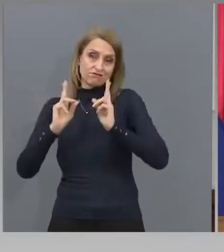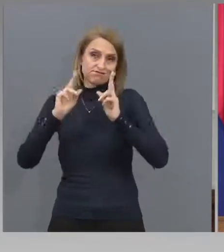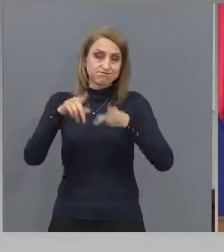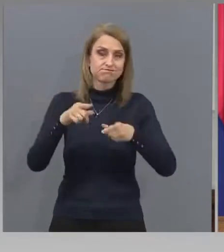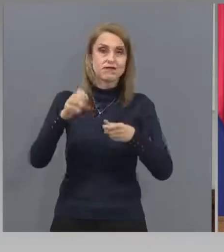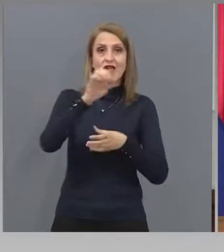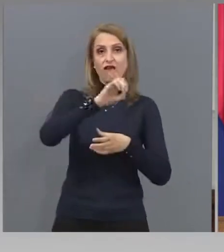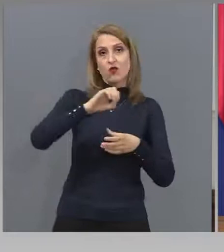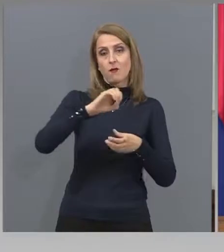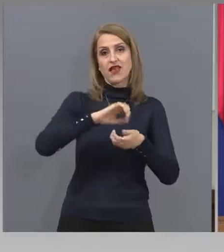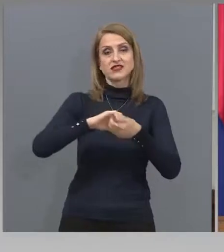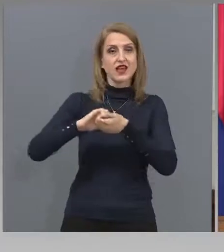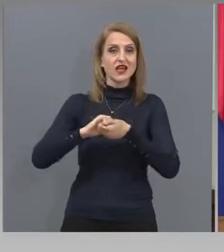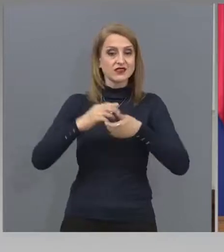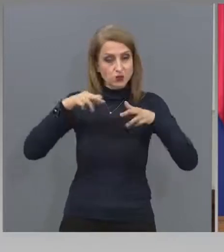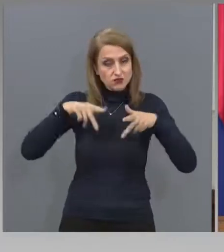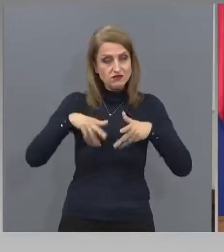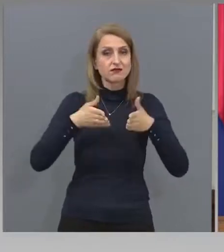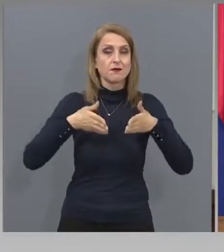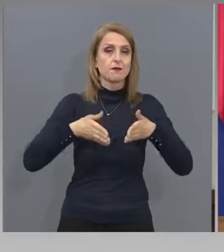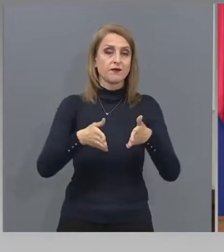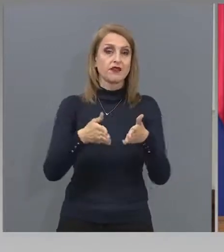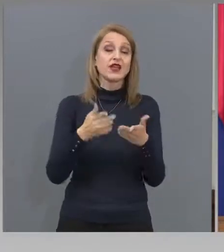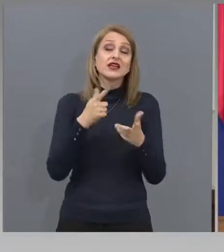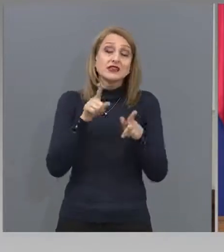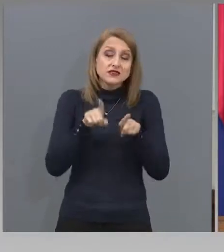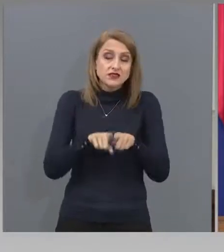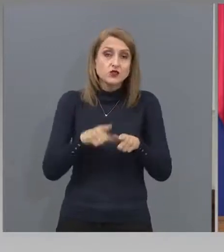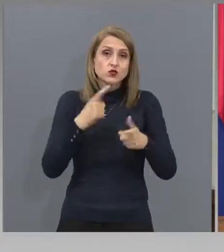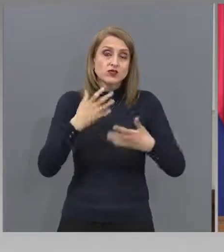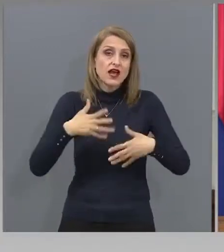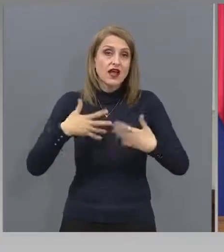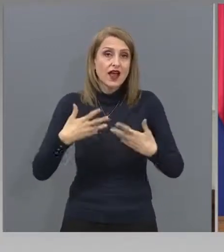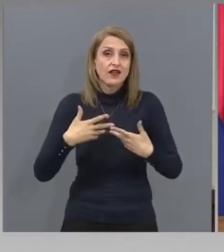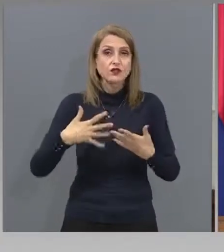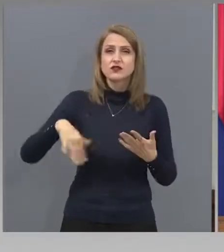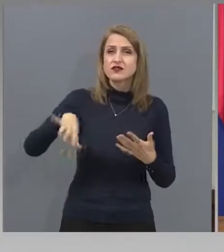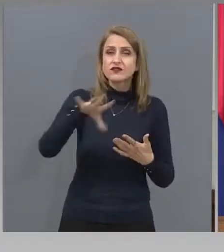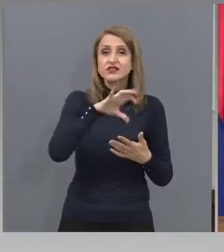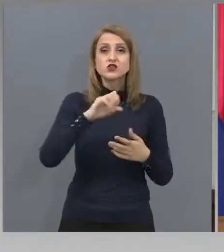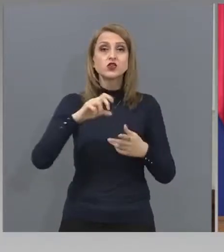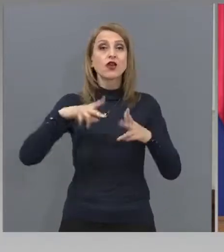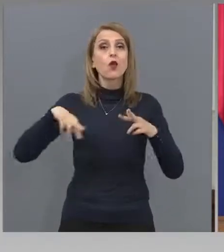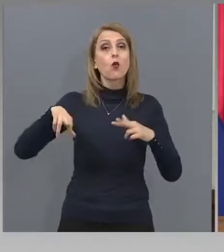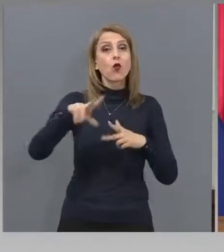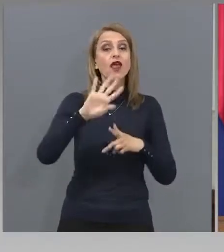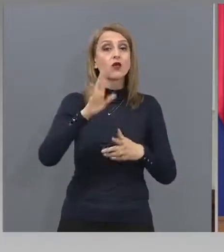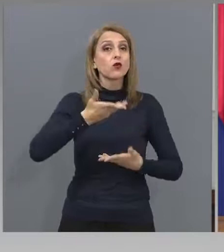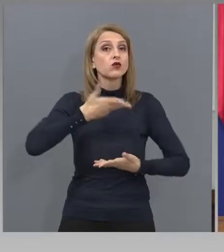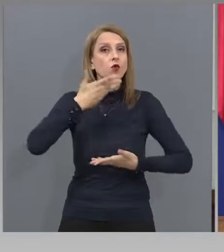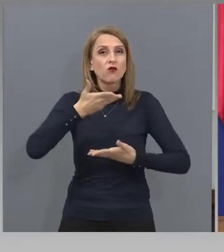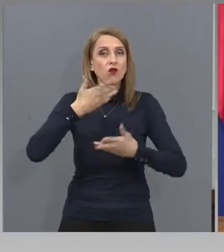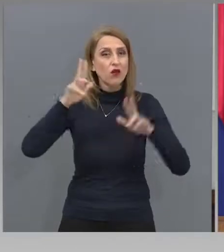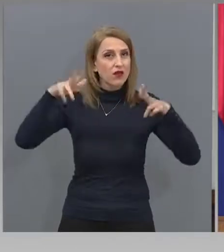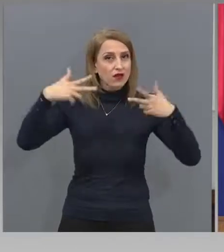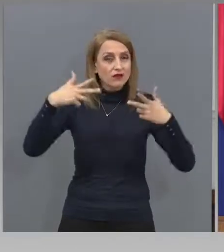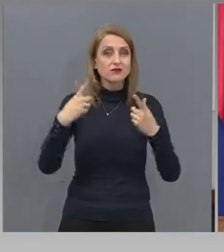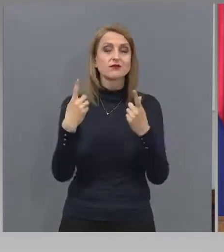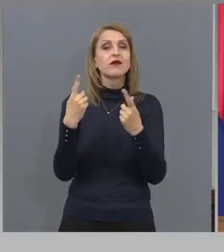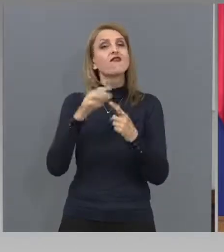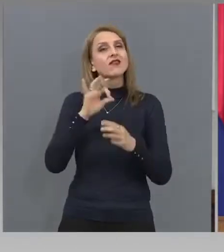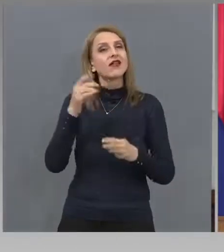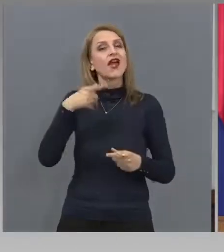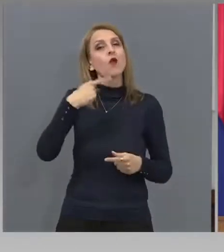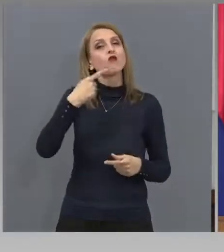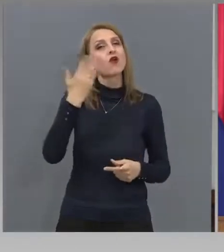радост всички колеги днес, когато се изказваха, започваха с срещата София на Върха за Западните